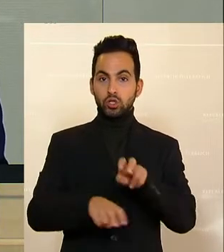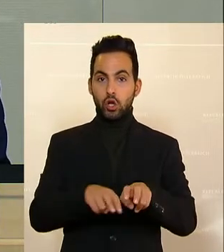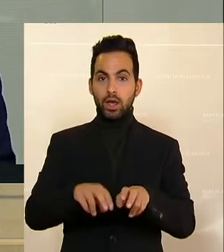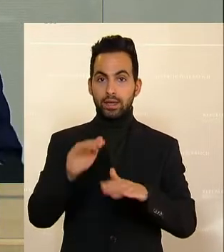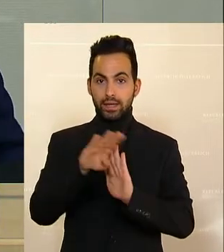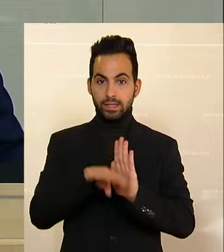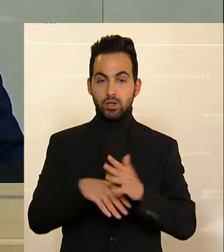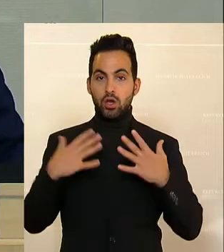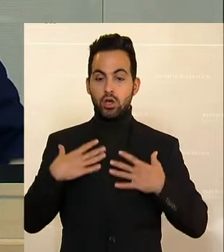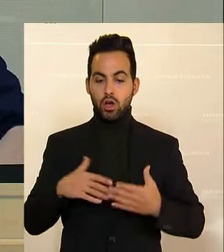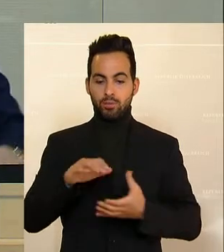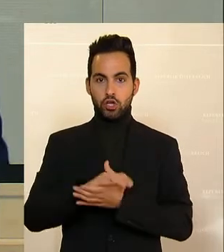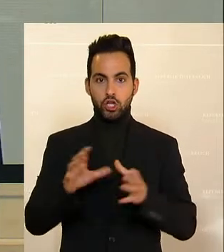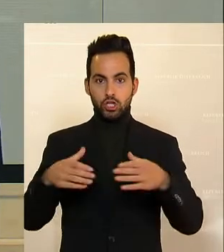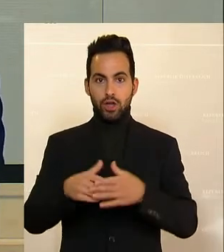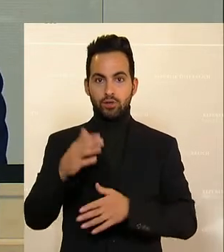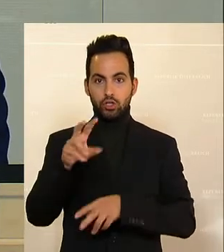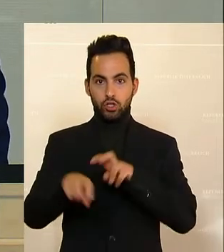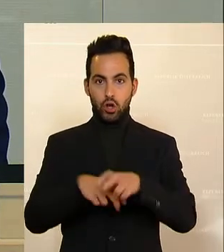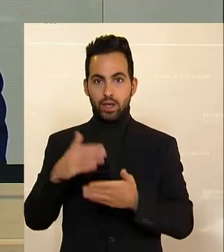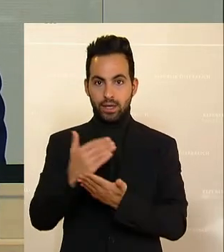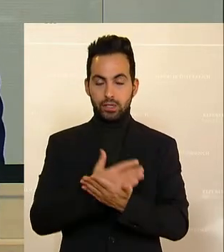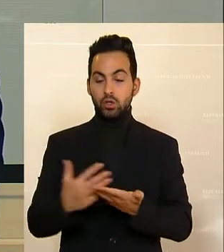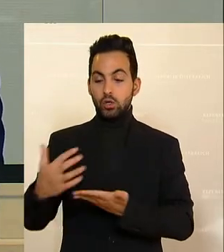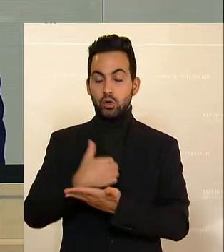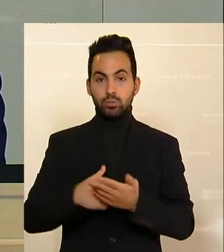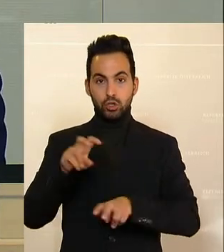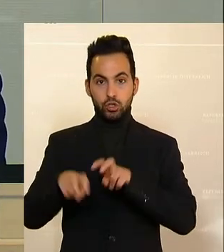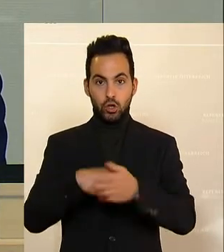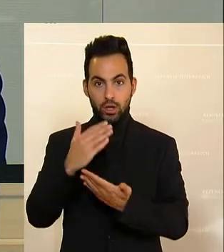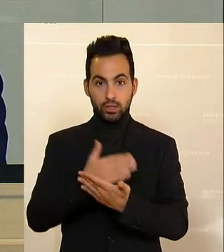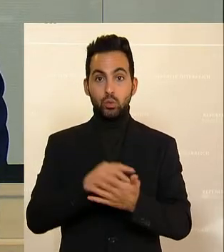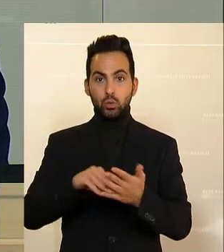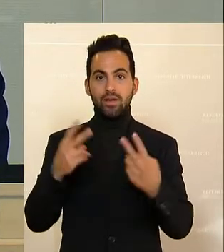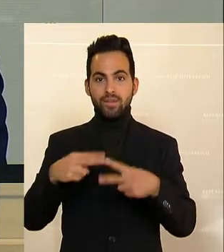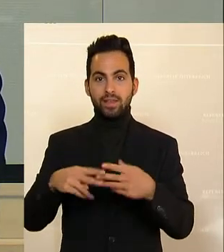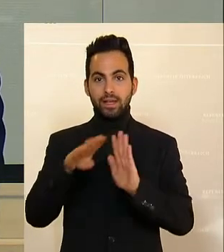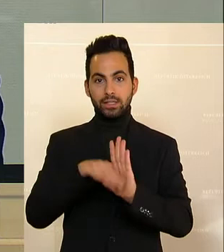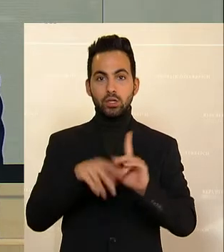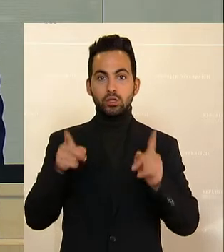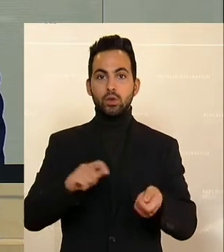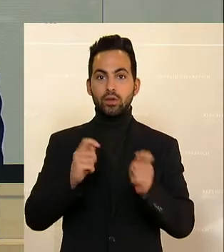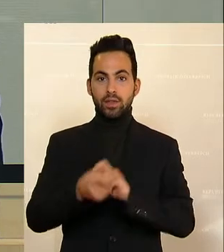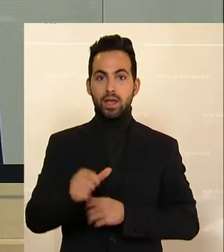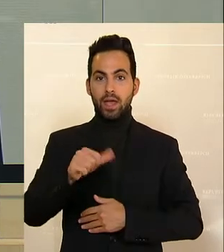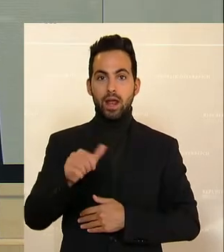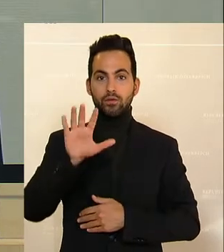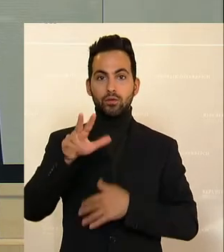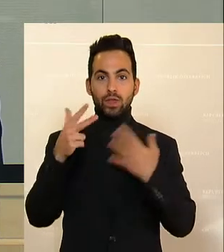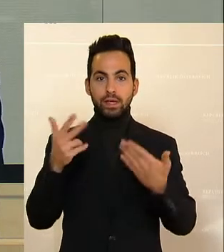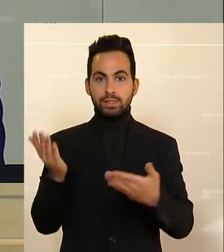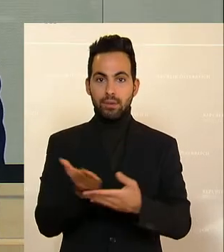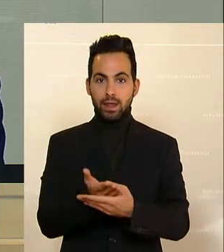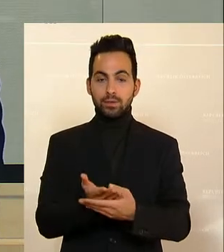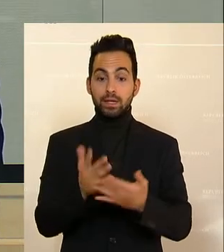Körperschaftsteuergesetz, das Umsatzsteuergesetz sowie weitere Gesetze geändert werden in 1185 der Beilagen.